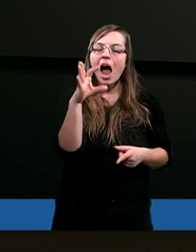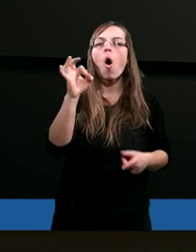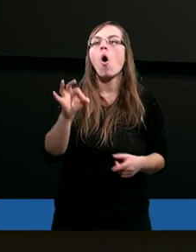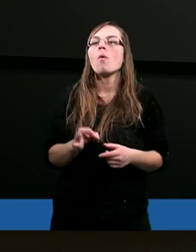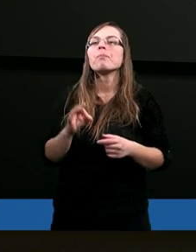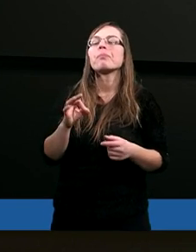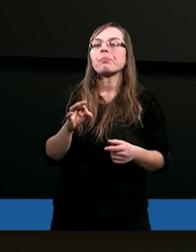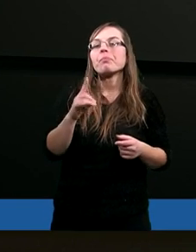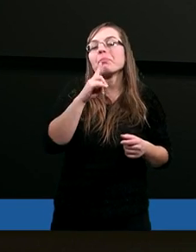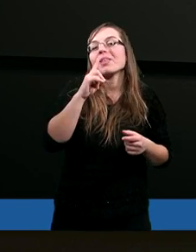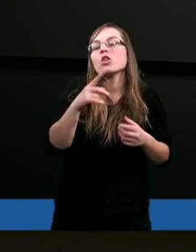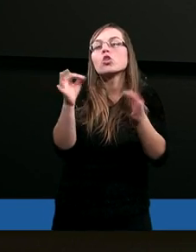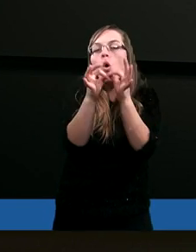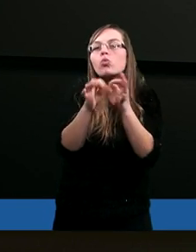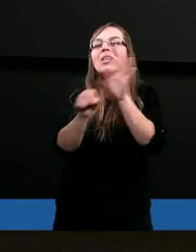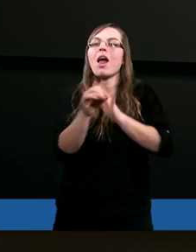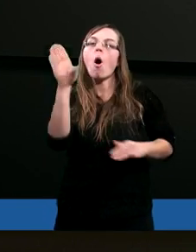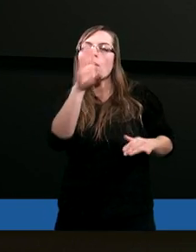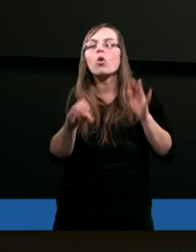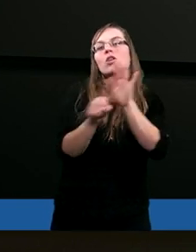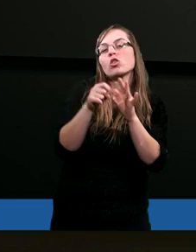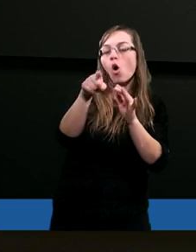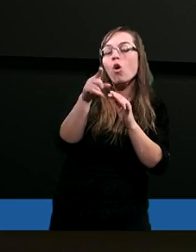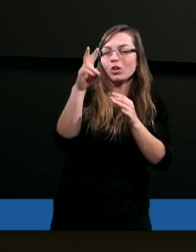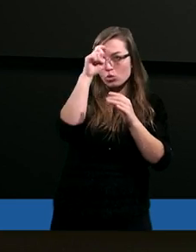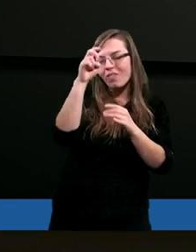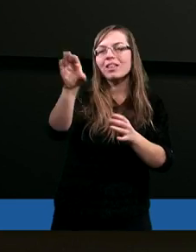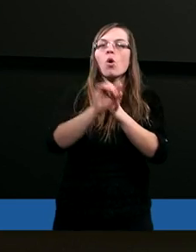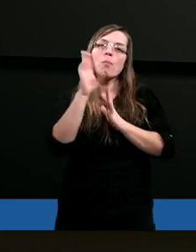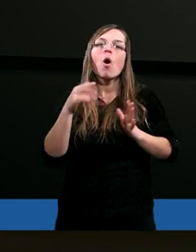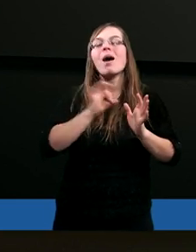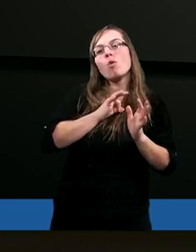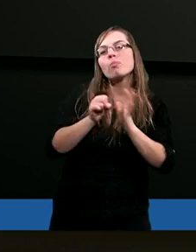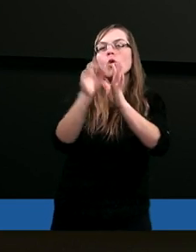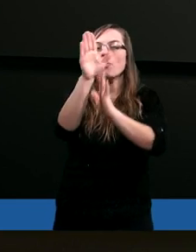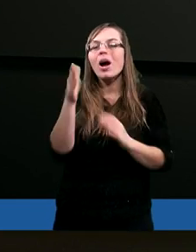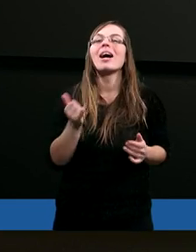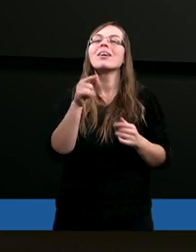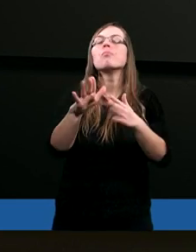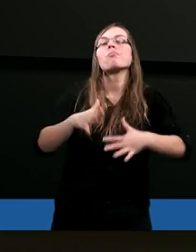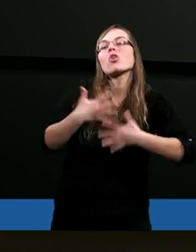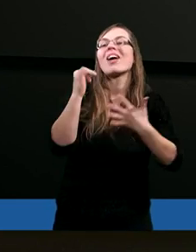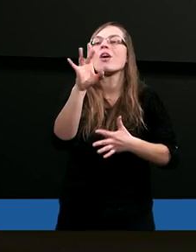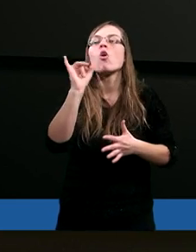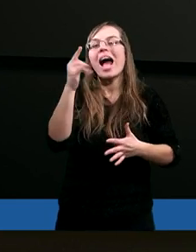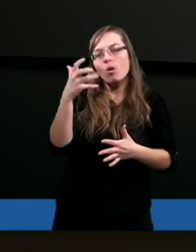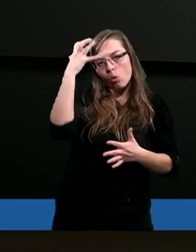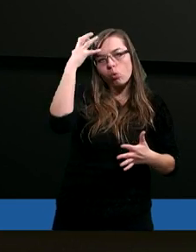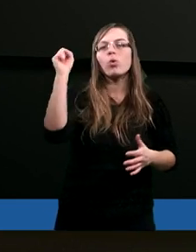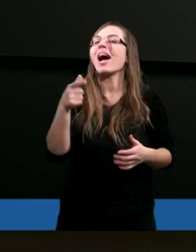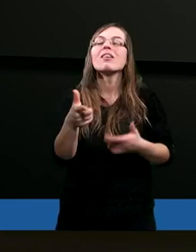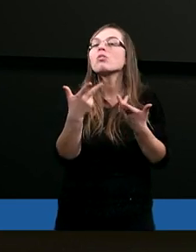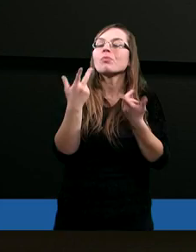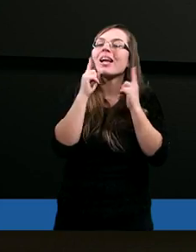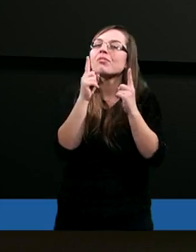stosunkiem do Boga i stosunkiem Boga do Niego i niektórzy może go podziwiali jako króla. Mówi, to nie